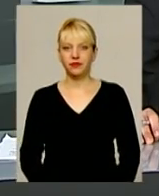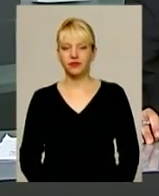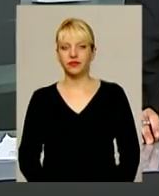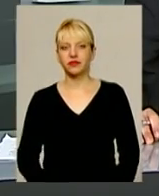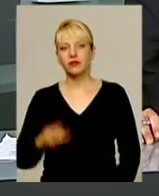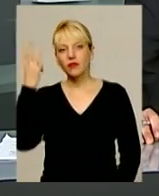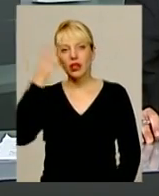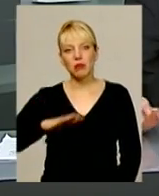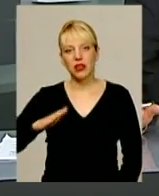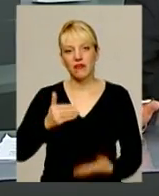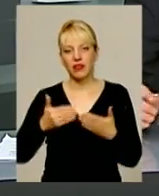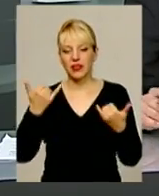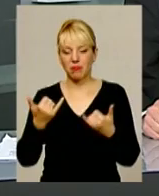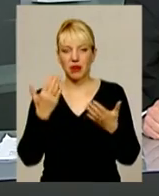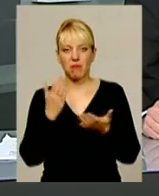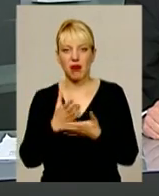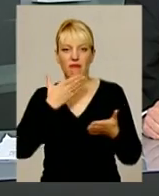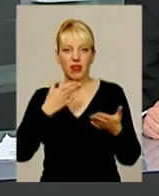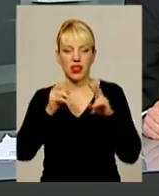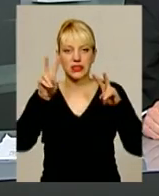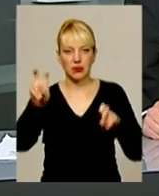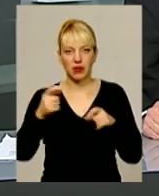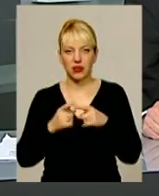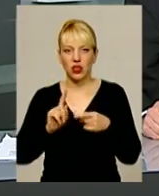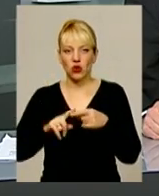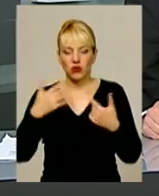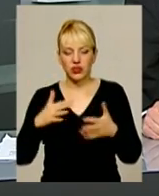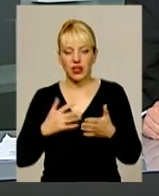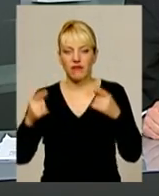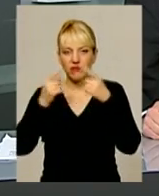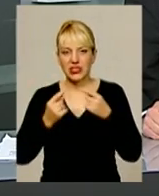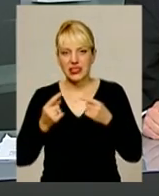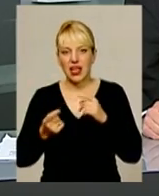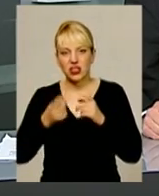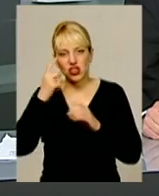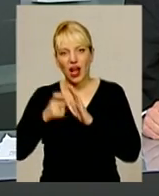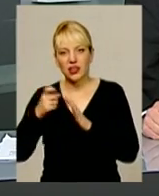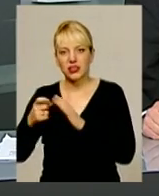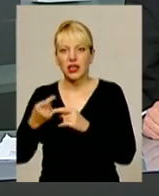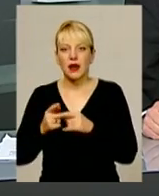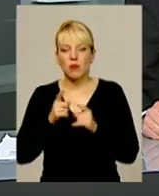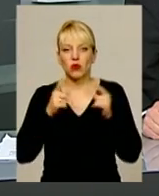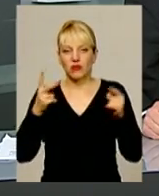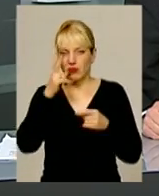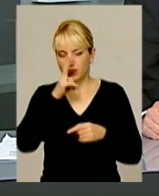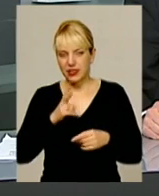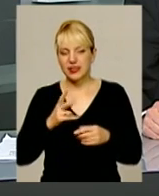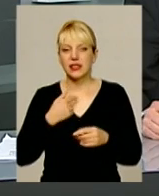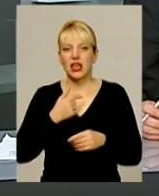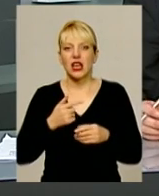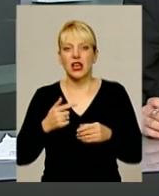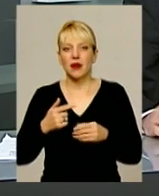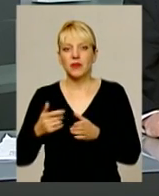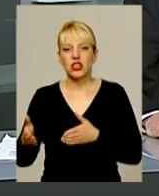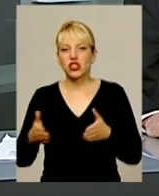Хмельниччина відтепер має власний бренд. Нагадаю, його визначали протягом двох місяців жителі області шляхом інтернет-голосування.